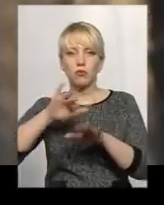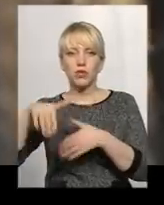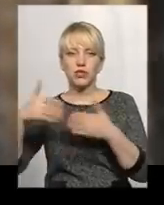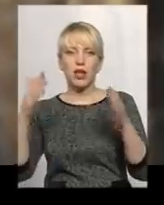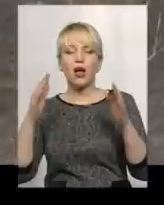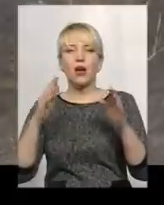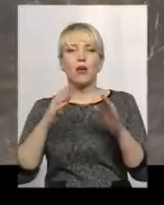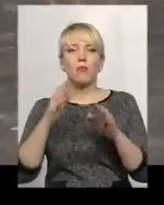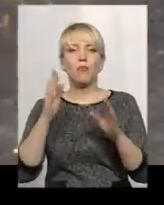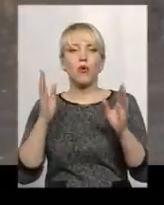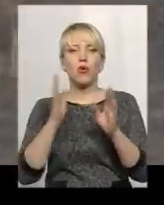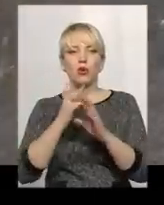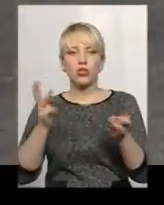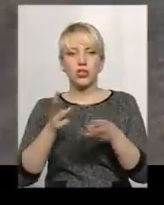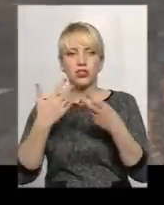минуло 10 днів.